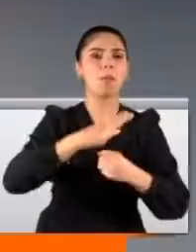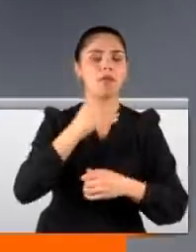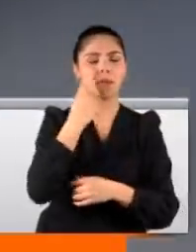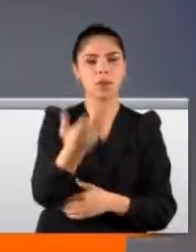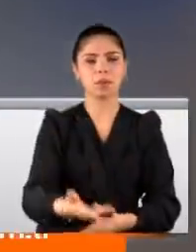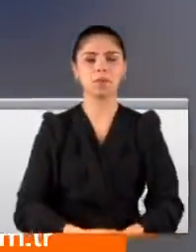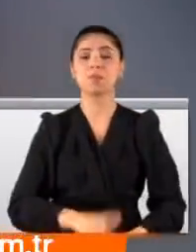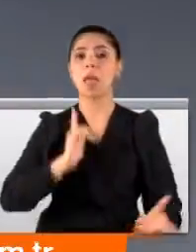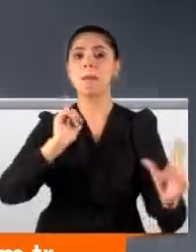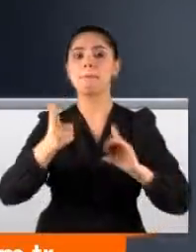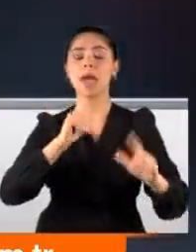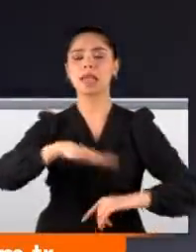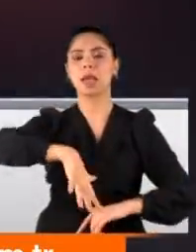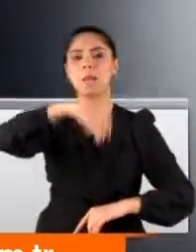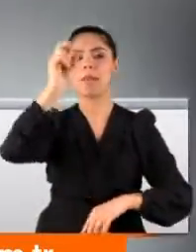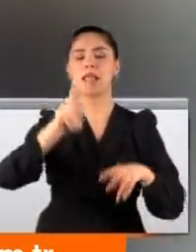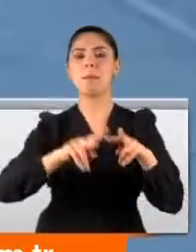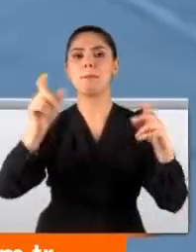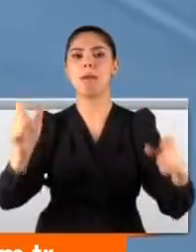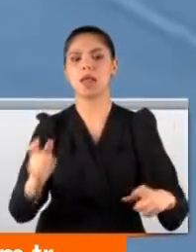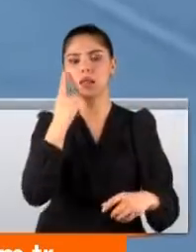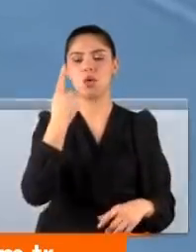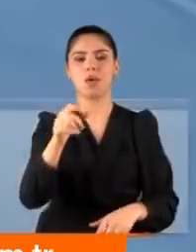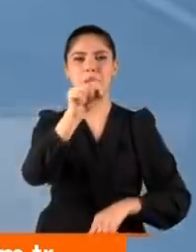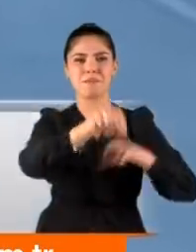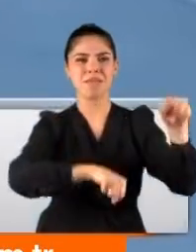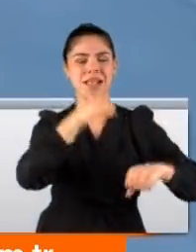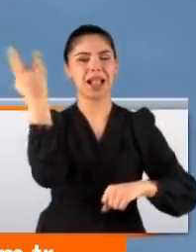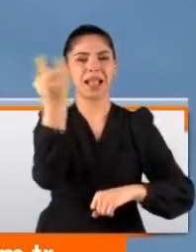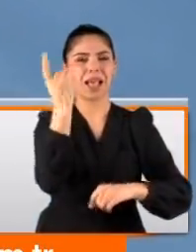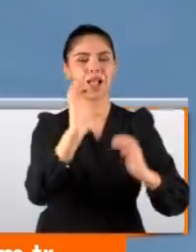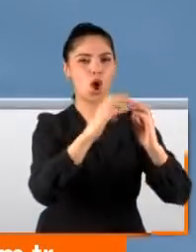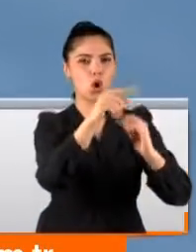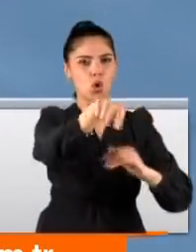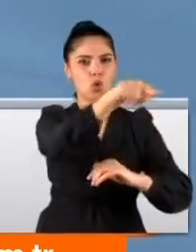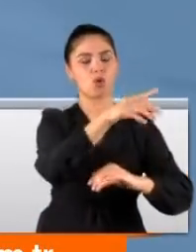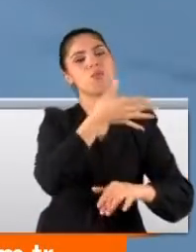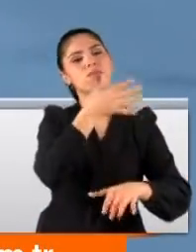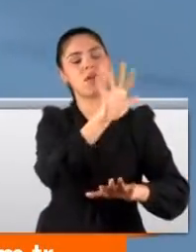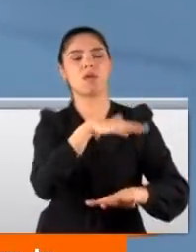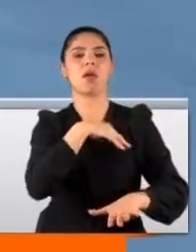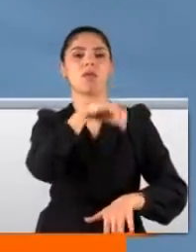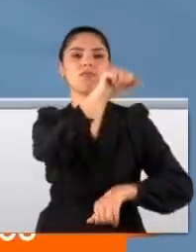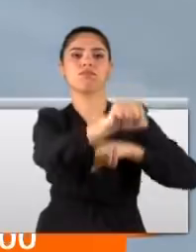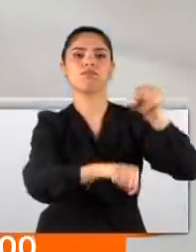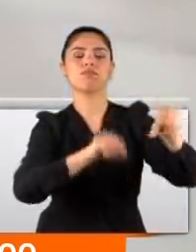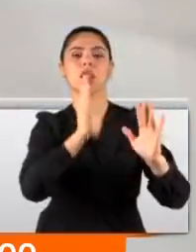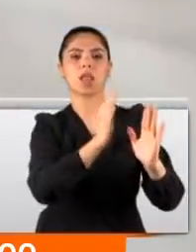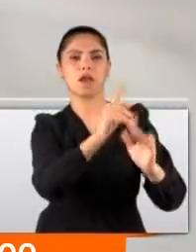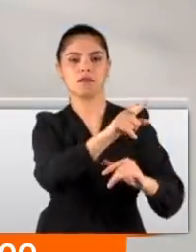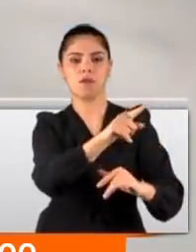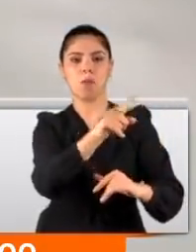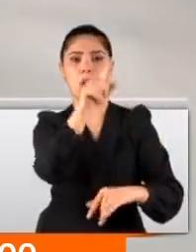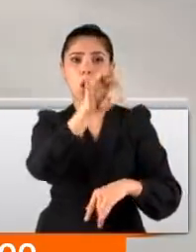Yer, Meksika'nın başkenti Meksiko City. Bisikletle gezintiye çıkan gruptakiler başlarına geleceklerden habersiz pedal çeviriyordu.